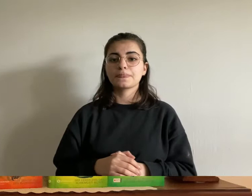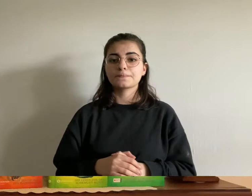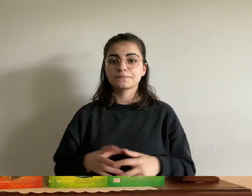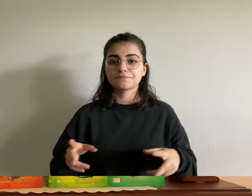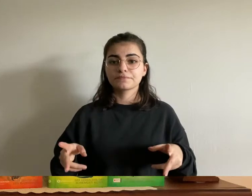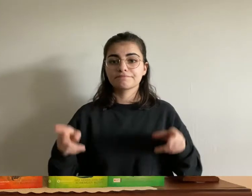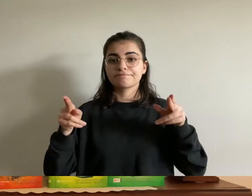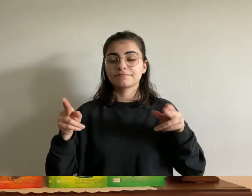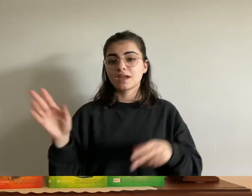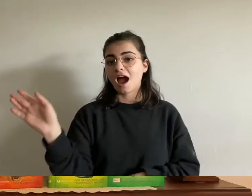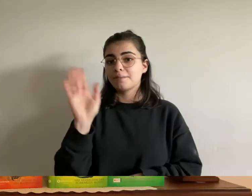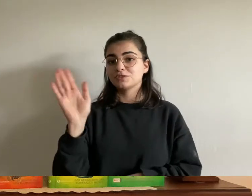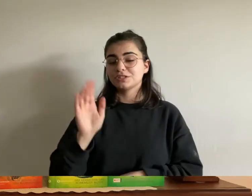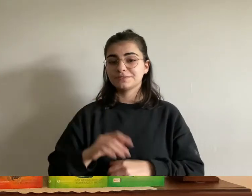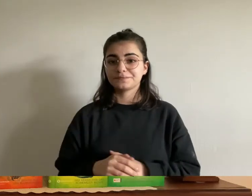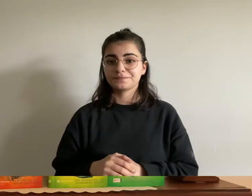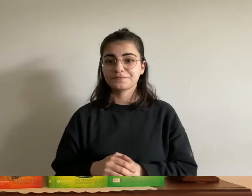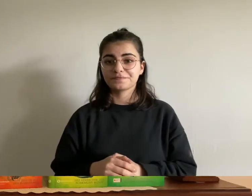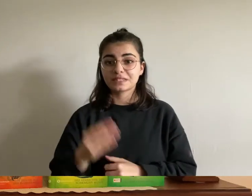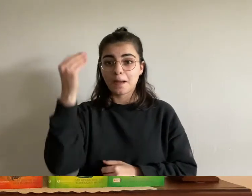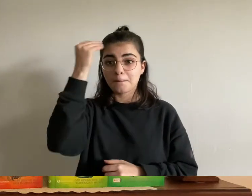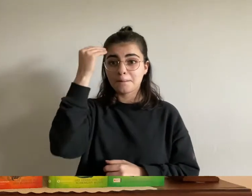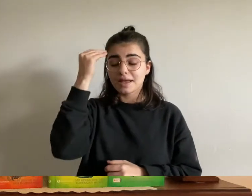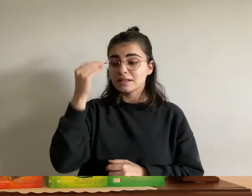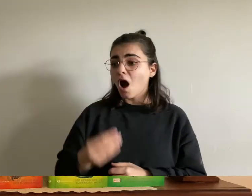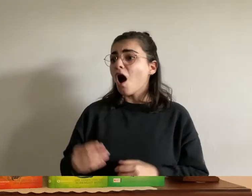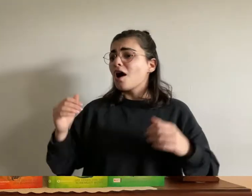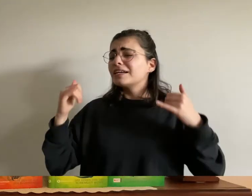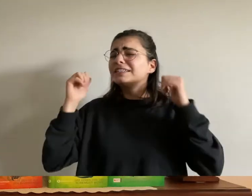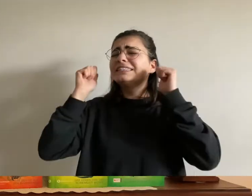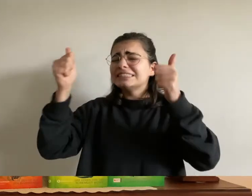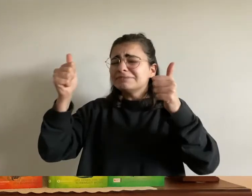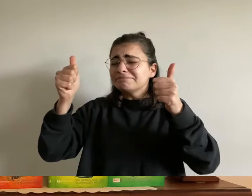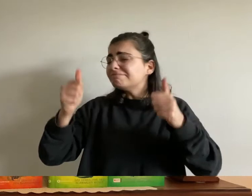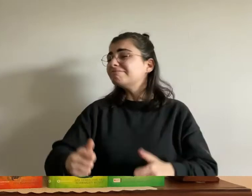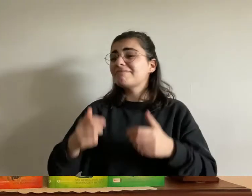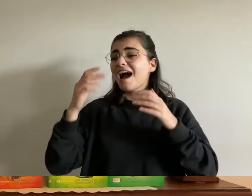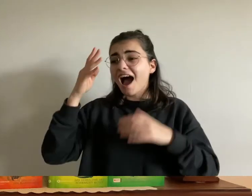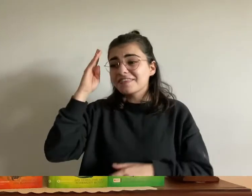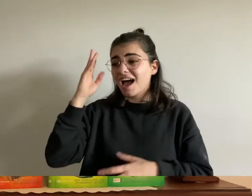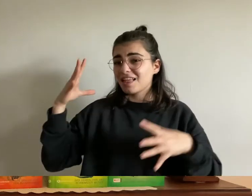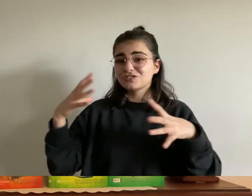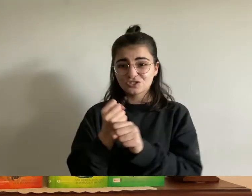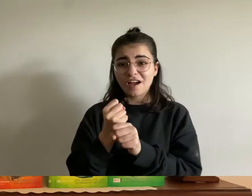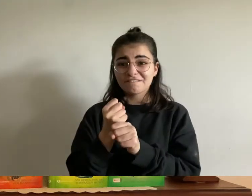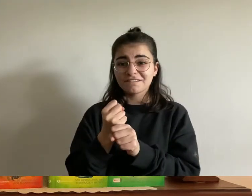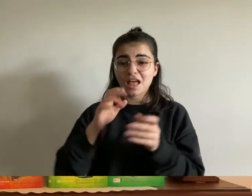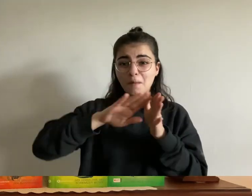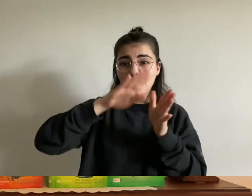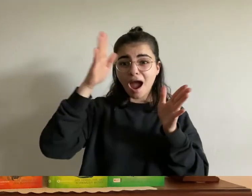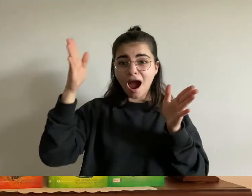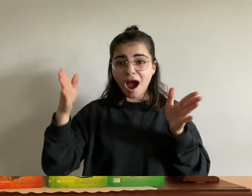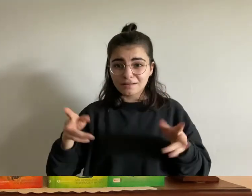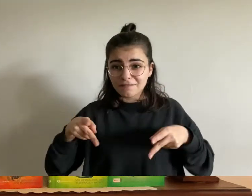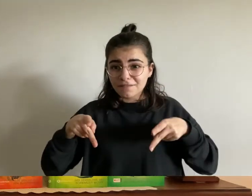adanas rücken nach unten der pass ist wieder frei eric nickte und strich der weißen drachen damit dankbar über den